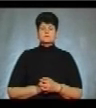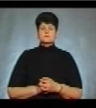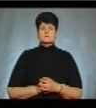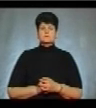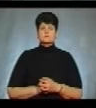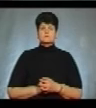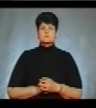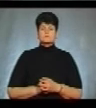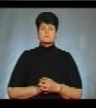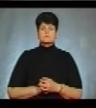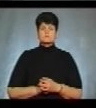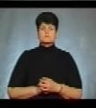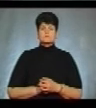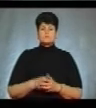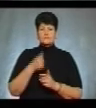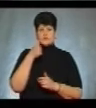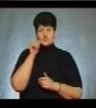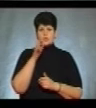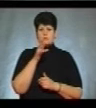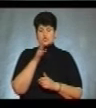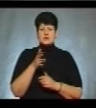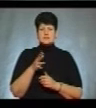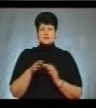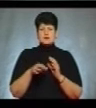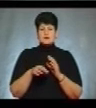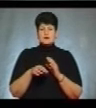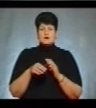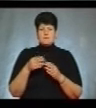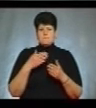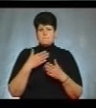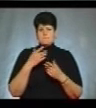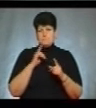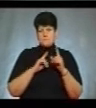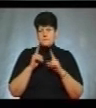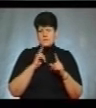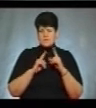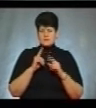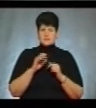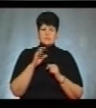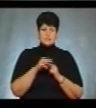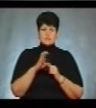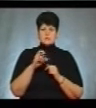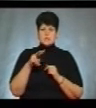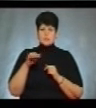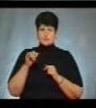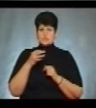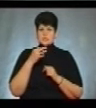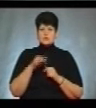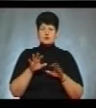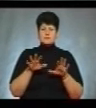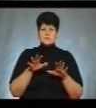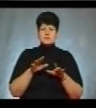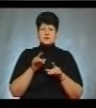Новини. Вчора під час брифінгу голова Центральної виборчої комісії Детяна Сліпачук повідомила, що змінити місце